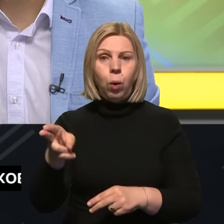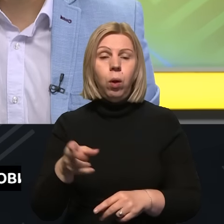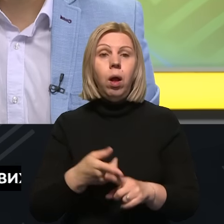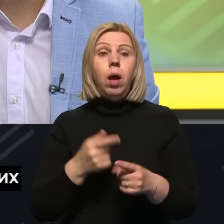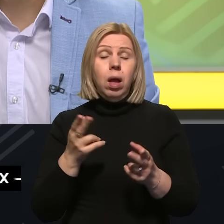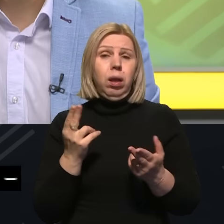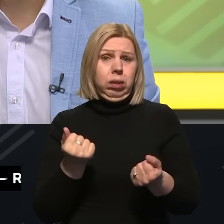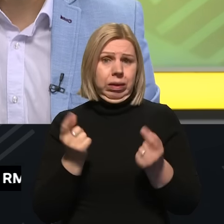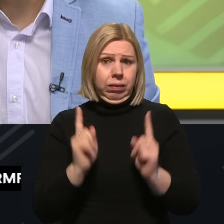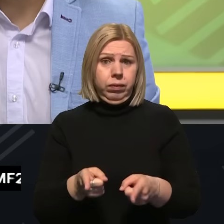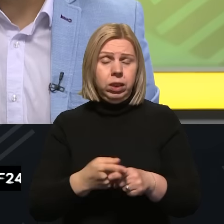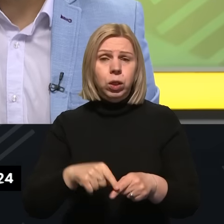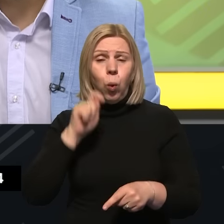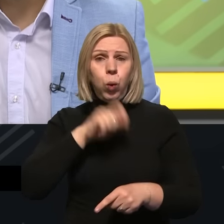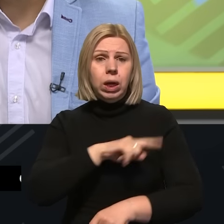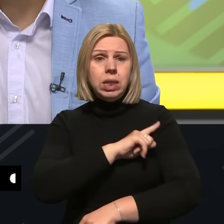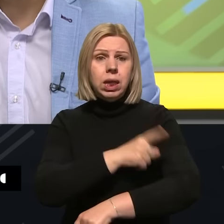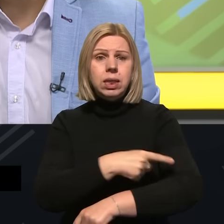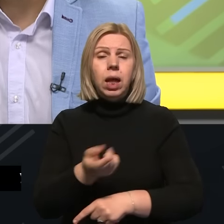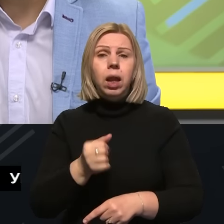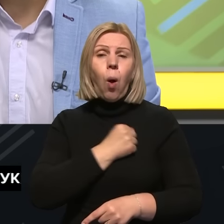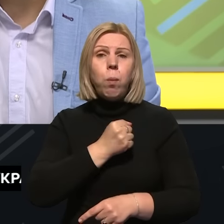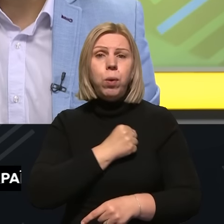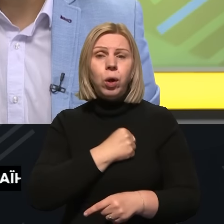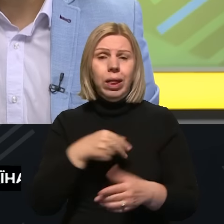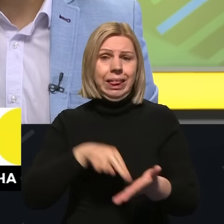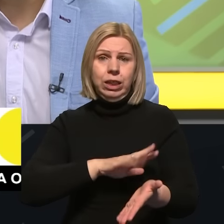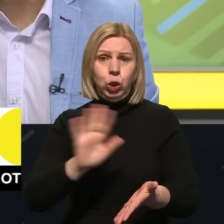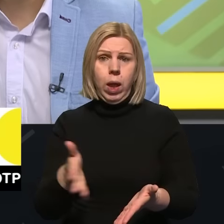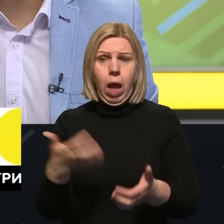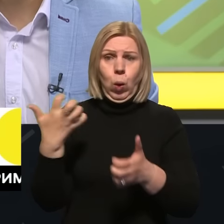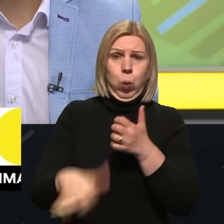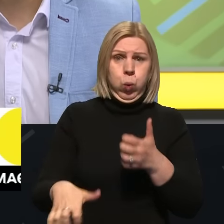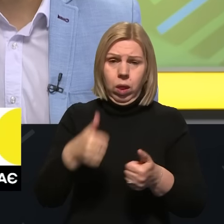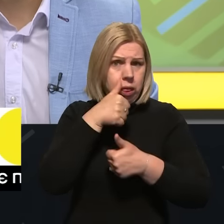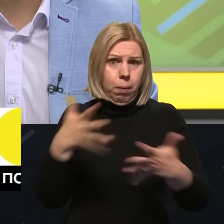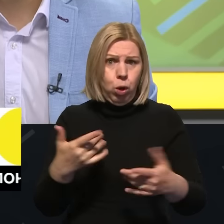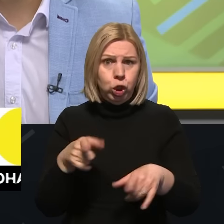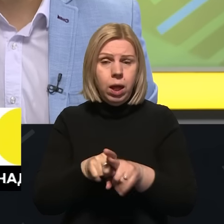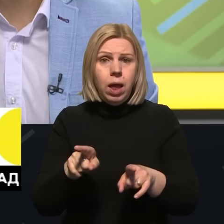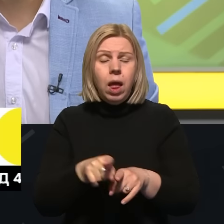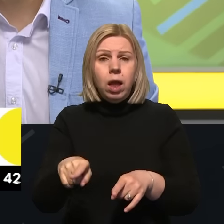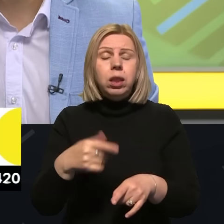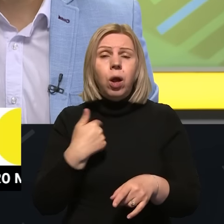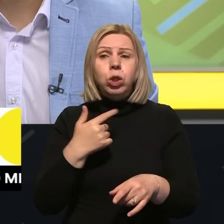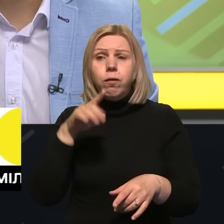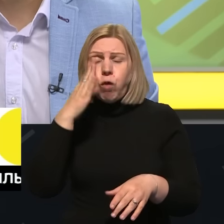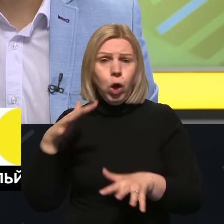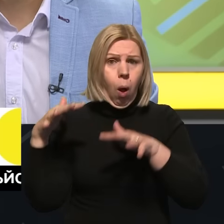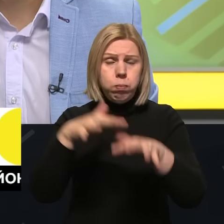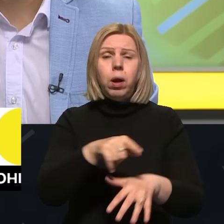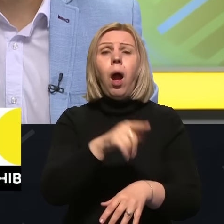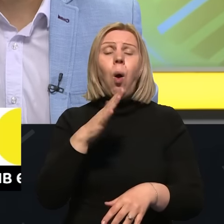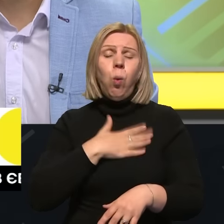Звісно, українські сили оборони не стоять осторонь, можна сказати, що не лише ворог намагається штурмувати. Сили оборони